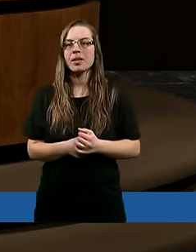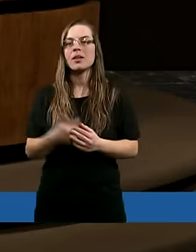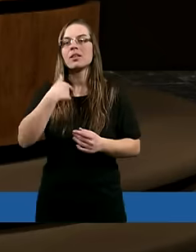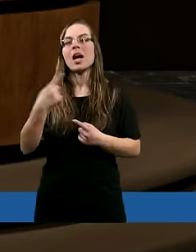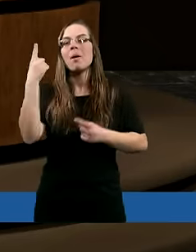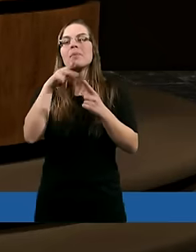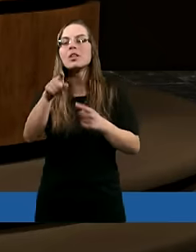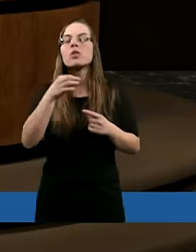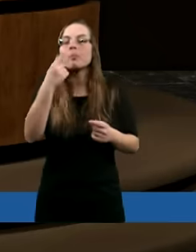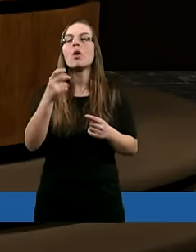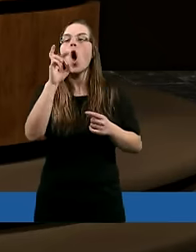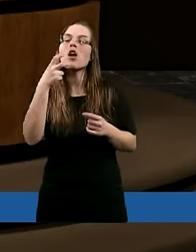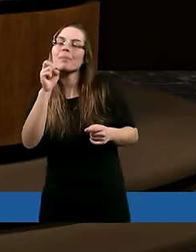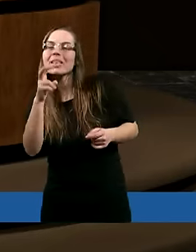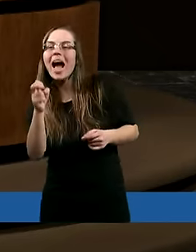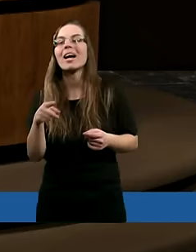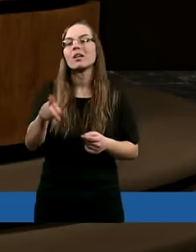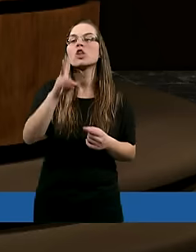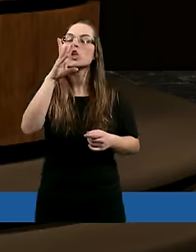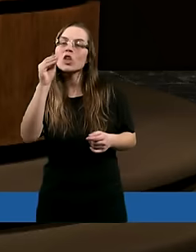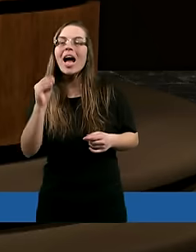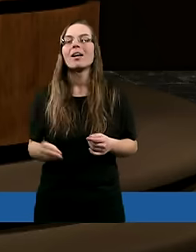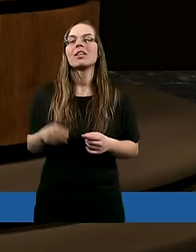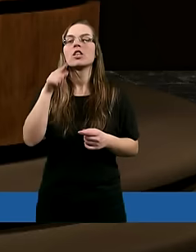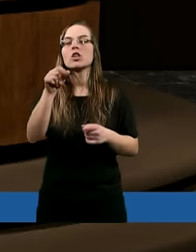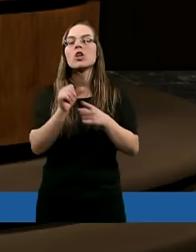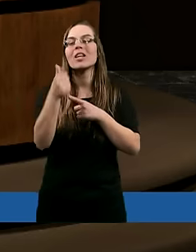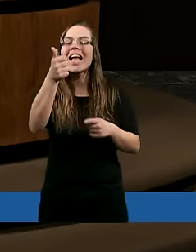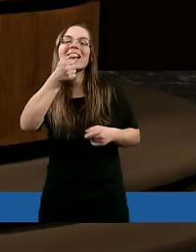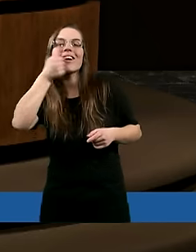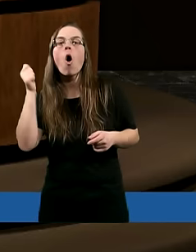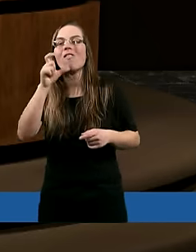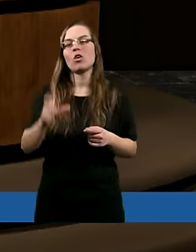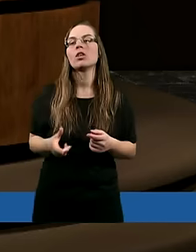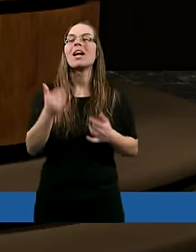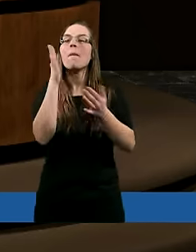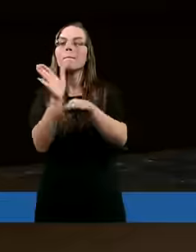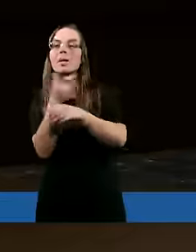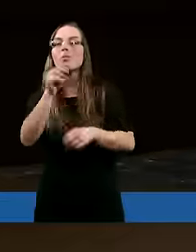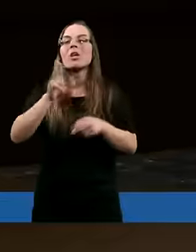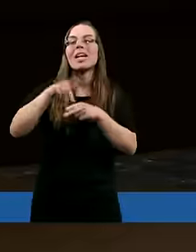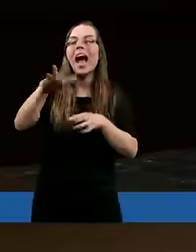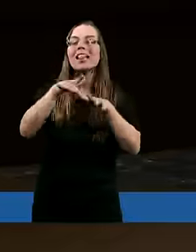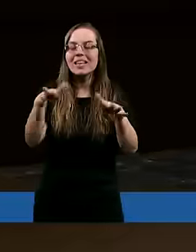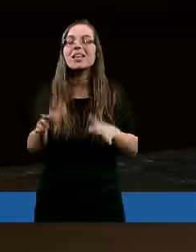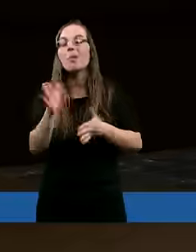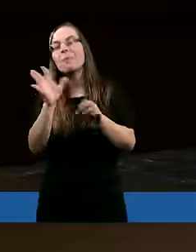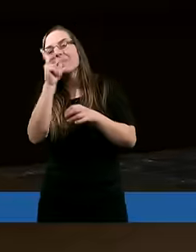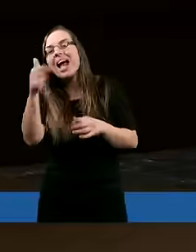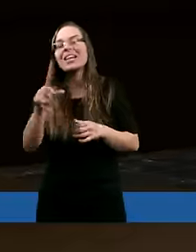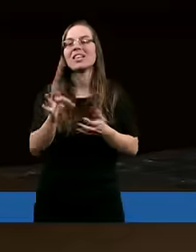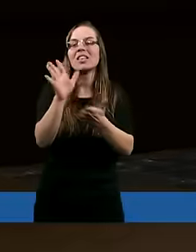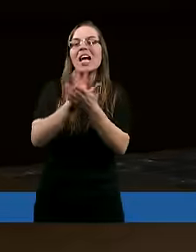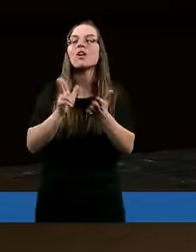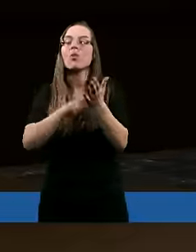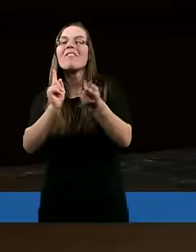Ja bym jeszcze powiedziała o czymś takim, że to jest jeden owoc. Mimo, że ma tyle tych pięknych cech, które